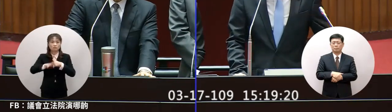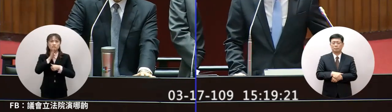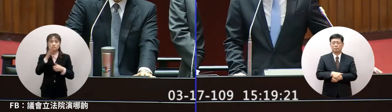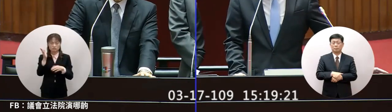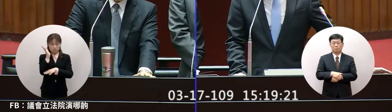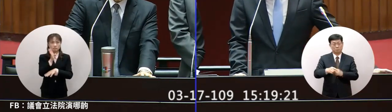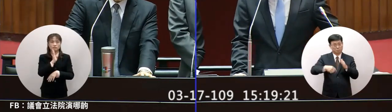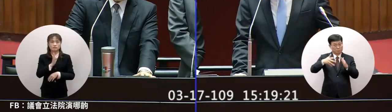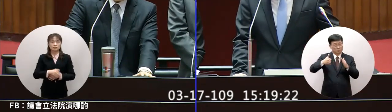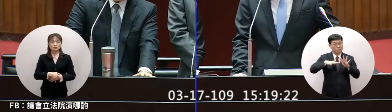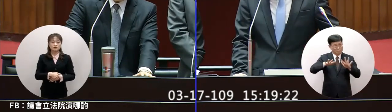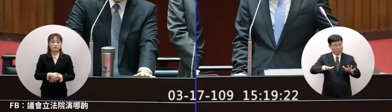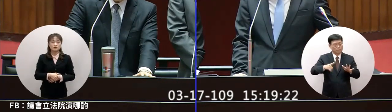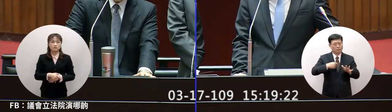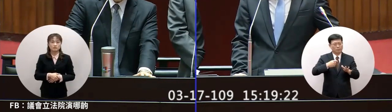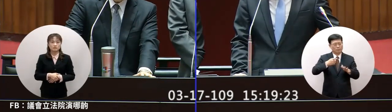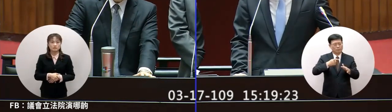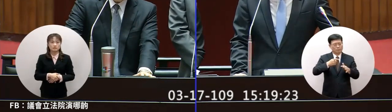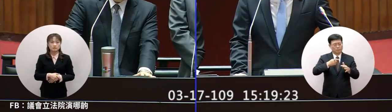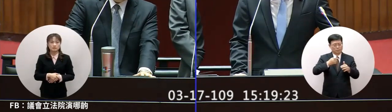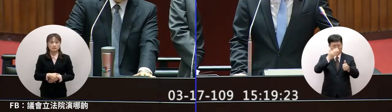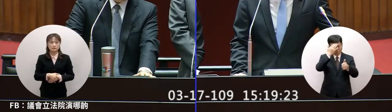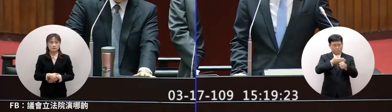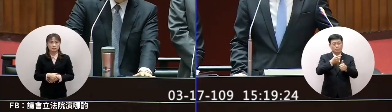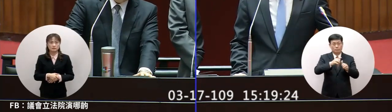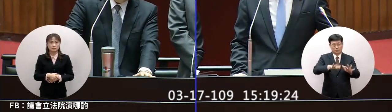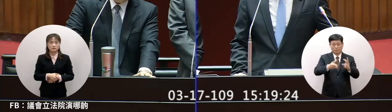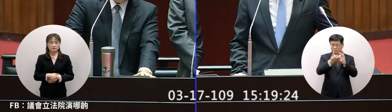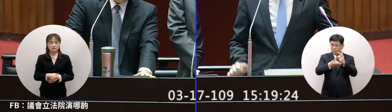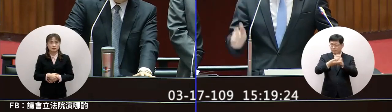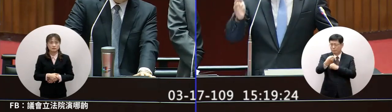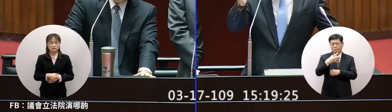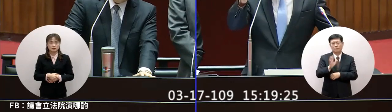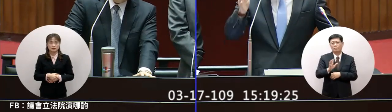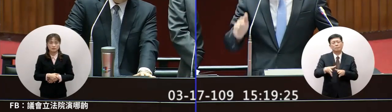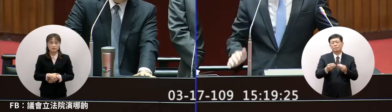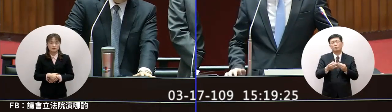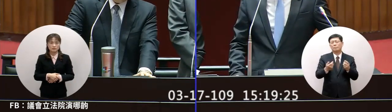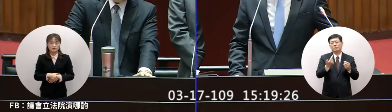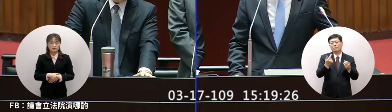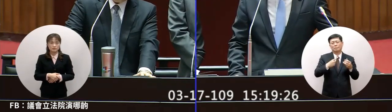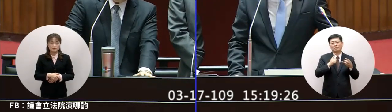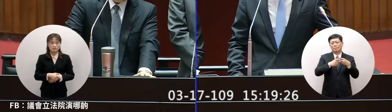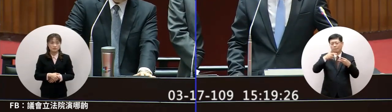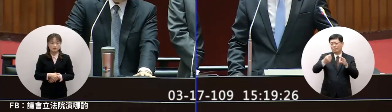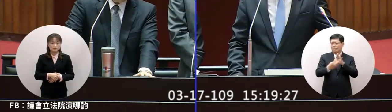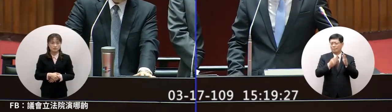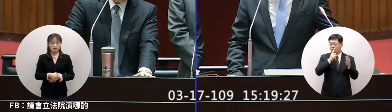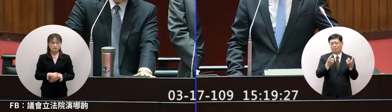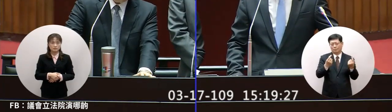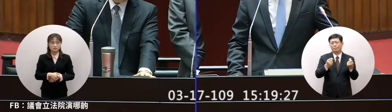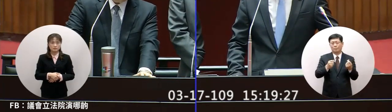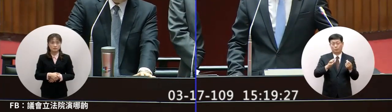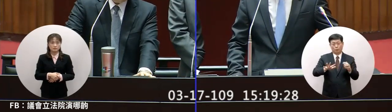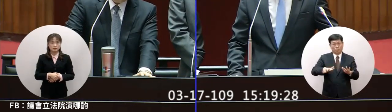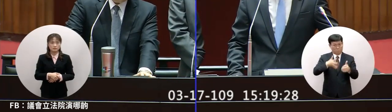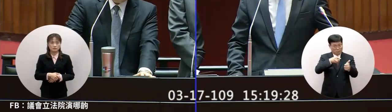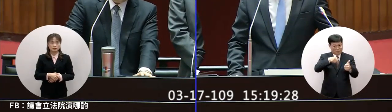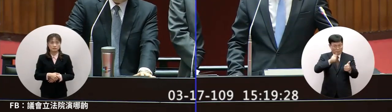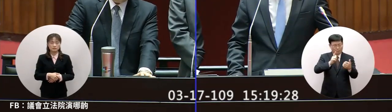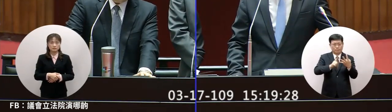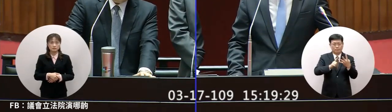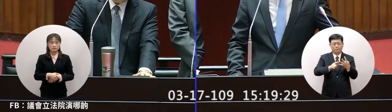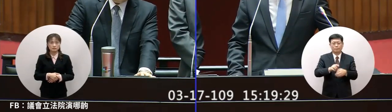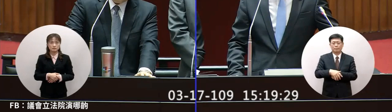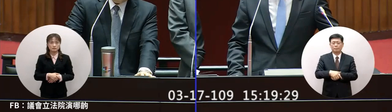所以院長我現在就是要請你細節不用多談像剛才主委講的但是我就問你這一點